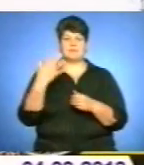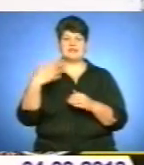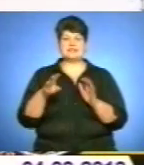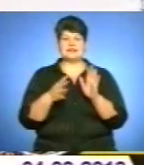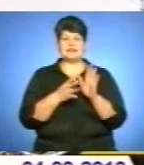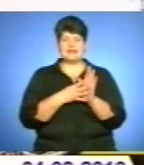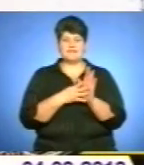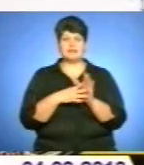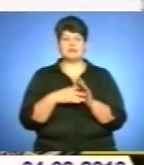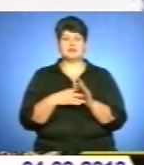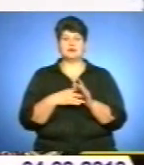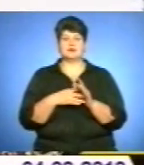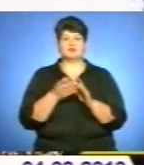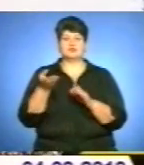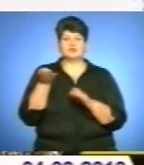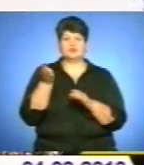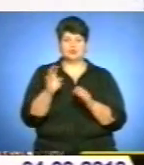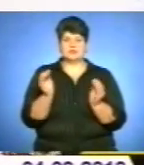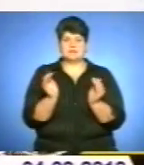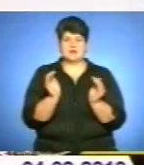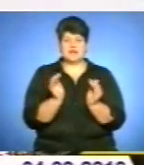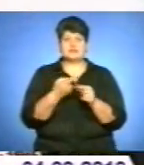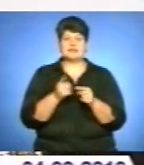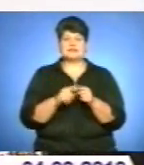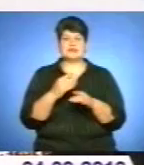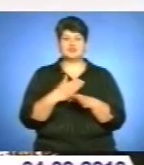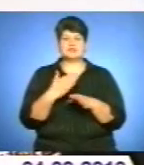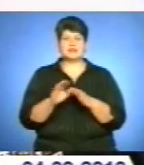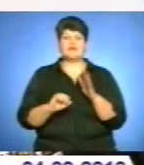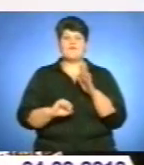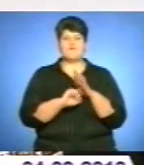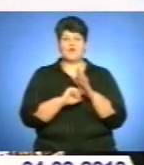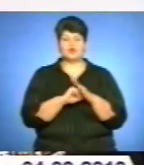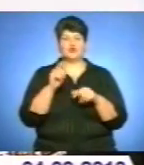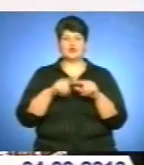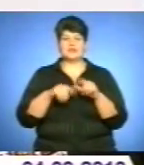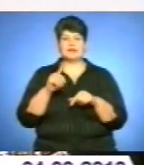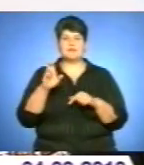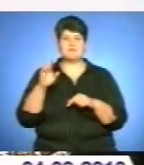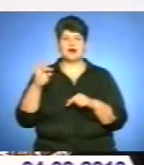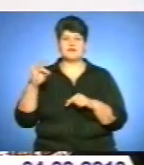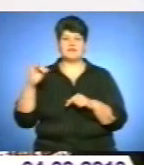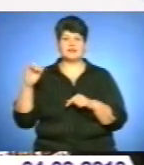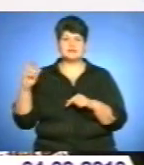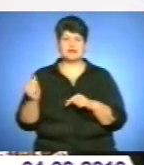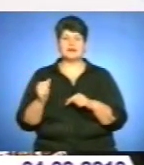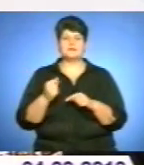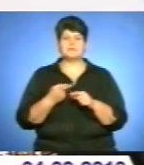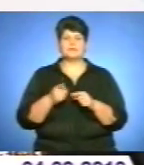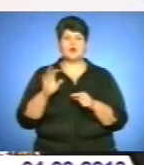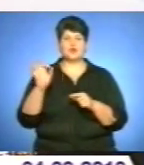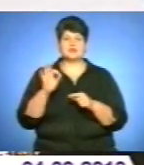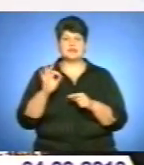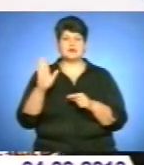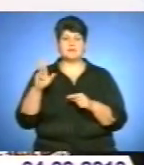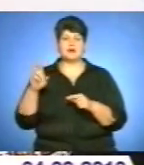одиниць збереження. Це частина взагалі фонду про родину Барвінських. Основу складають, звичайно, матеріали про Олександра Барвінського. А на